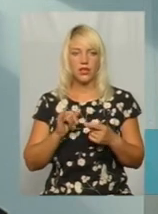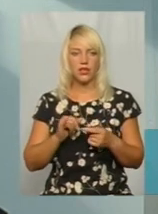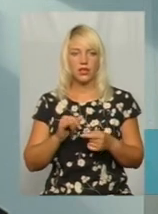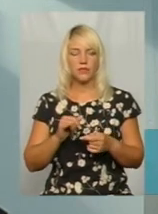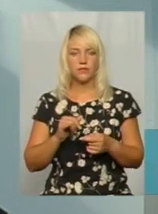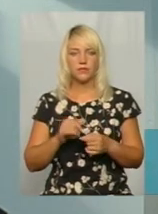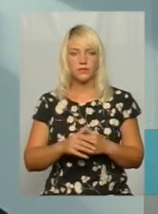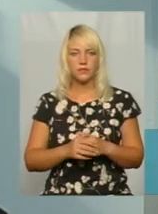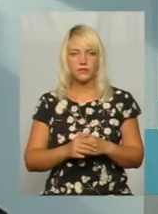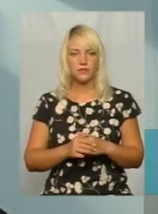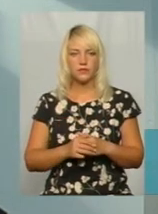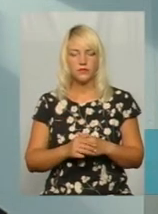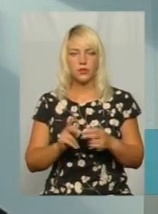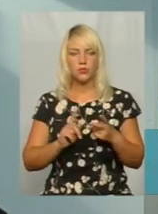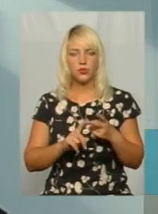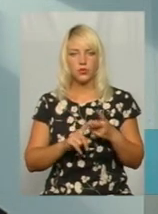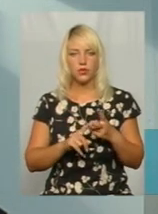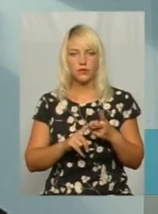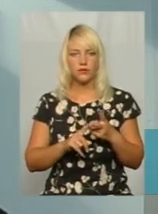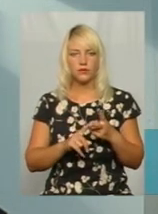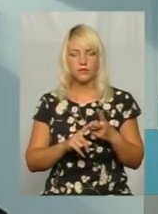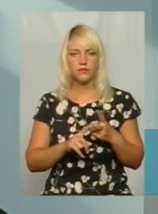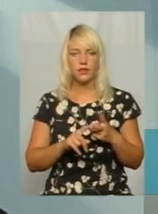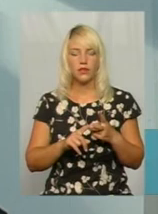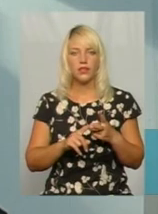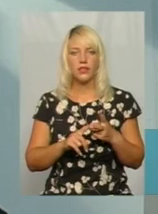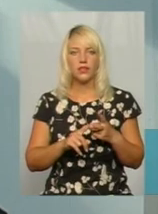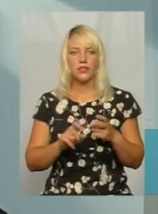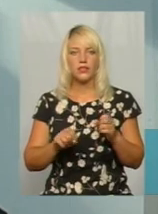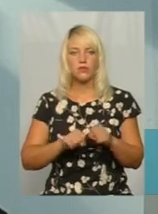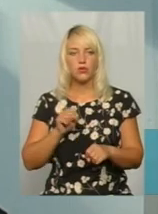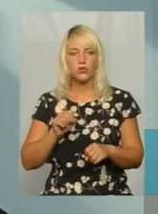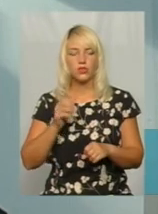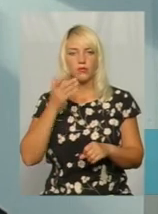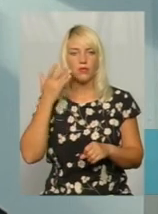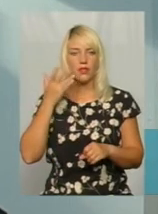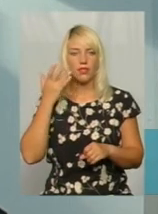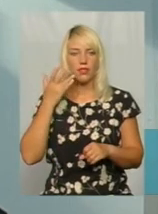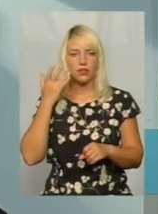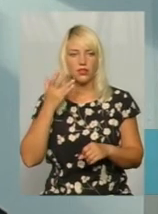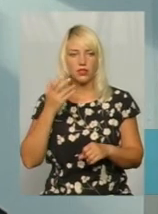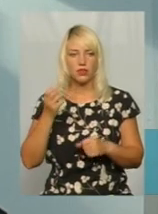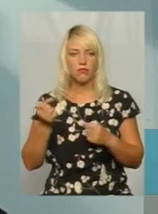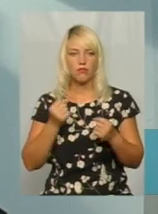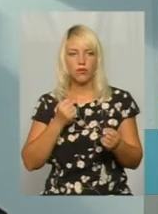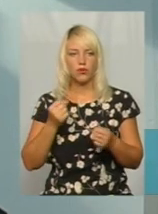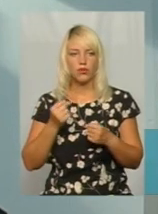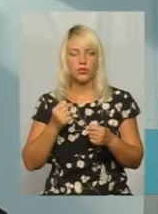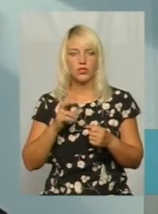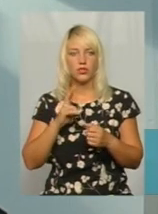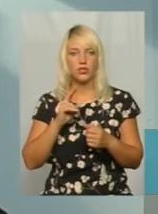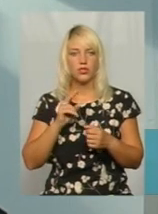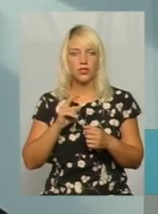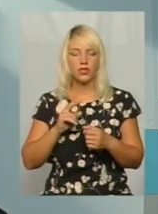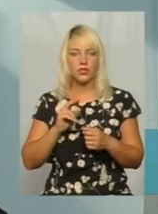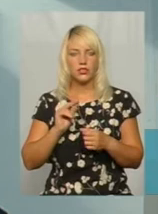дуже великим. По-друге, скажімо так, з порушниками легше боротися спільно з працівниками поліції.